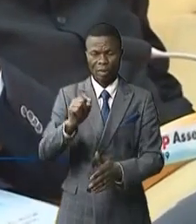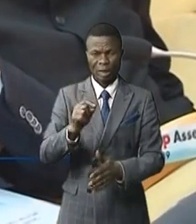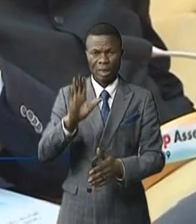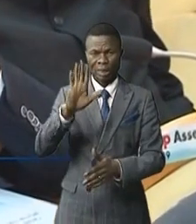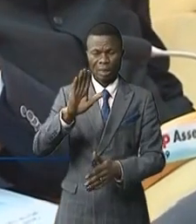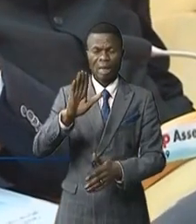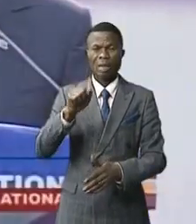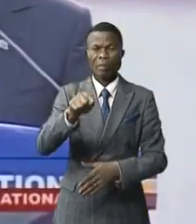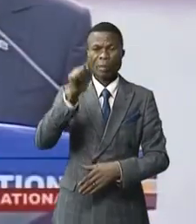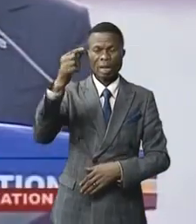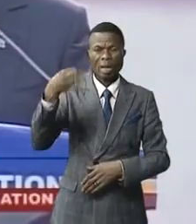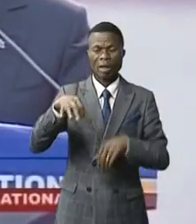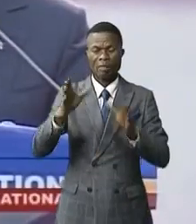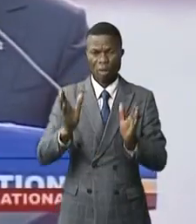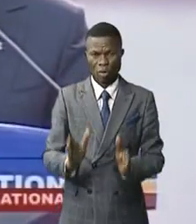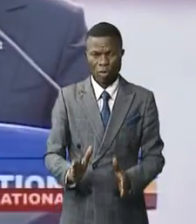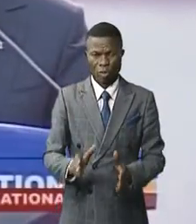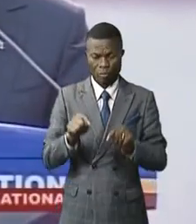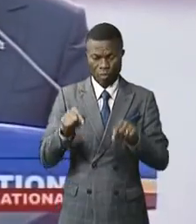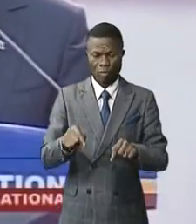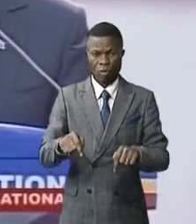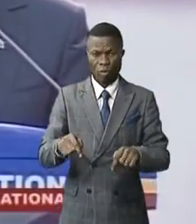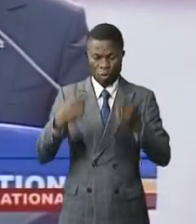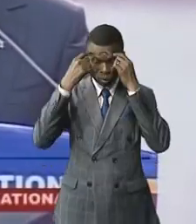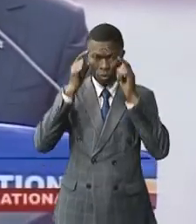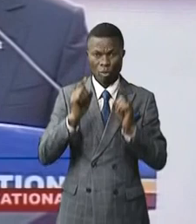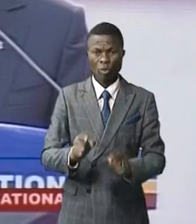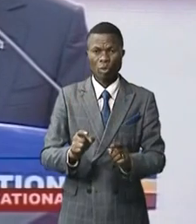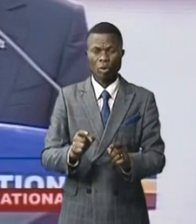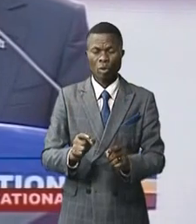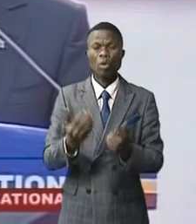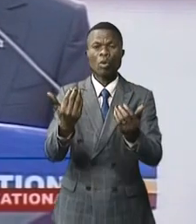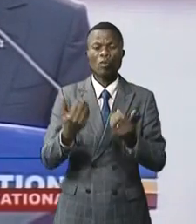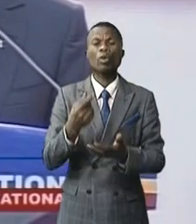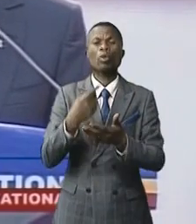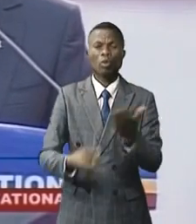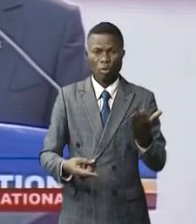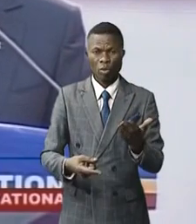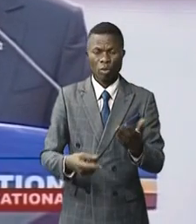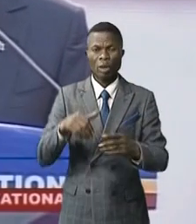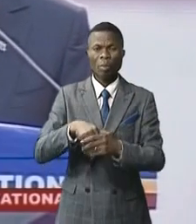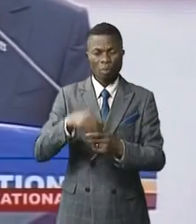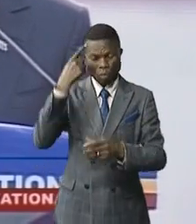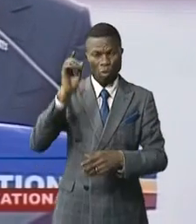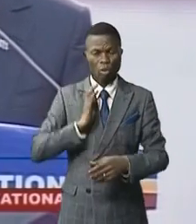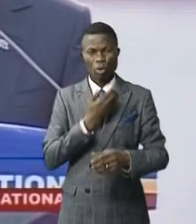milliards de francs congolais. C'est aujourd'hui que nous devons décider de ce que nous voulons pour notre pays demain.